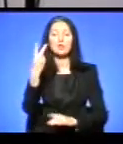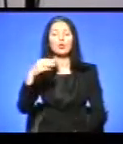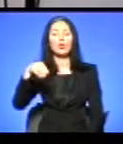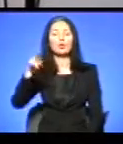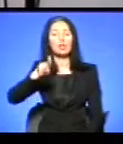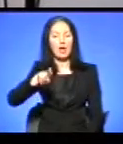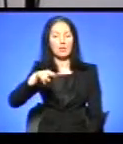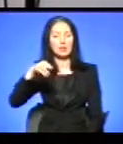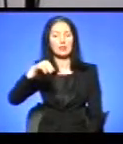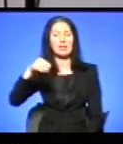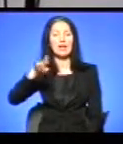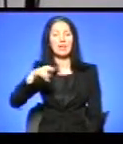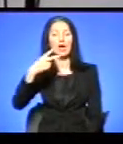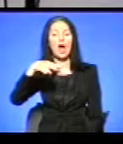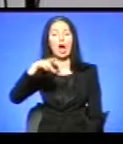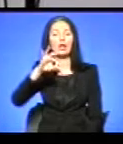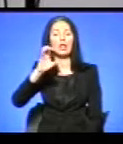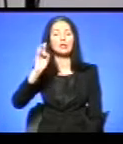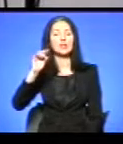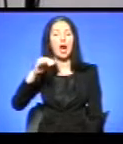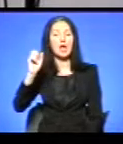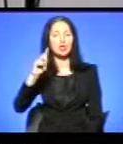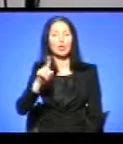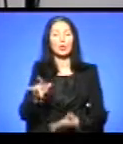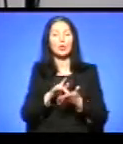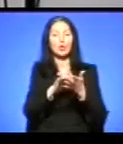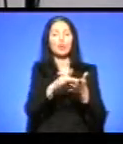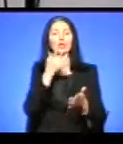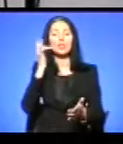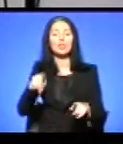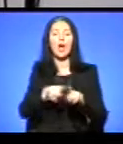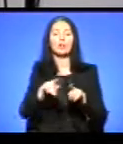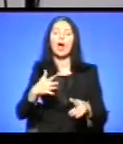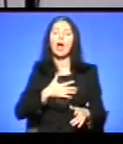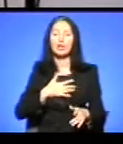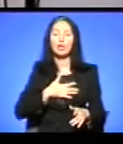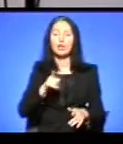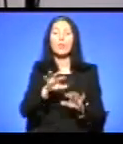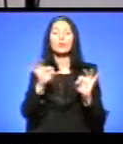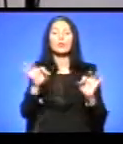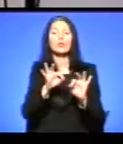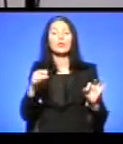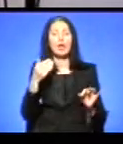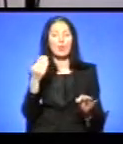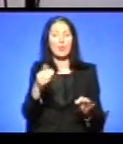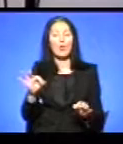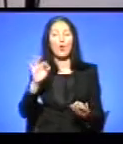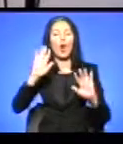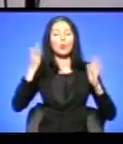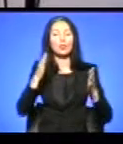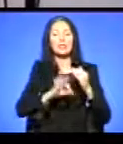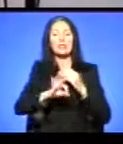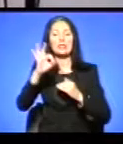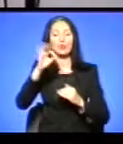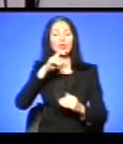у Лос-Анджелесі, щоб мандрувати з Полученими Штатами Америки і Канадою. Там вони розповідали про події на сході України, зустрічаючись з українською